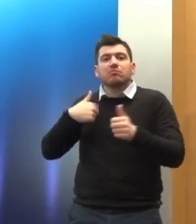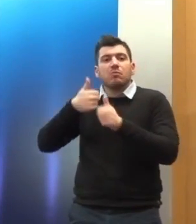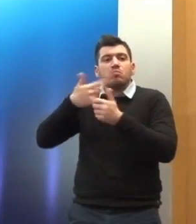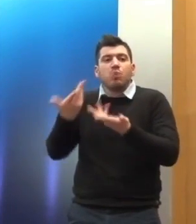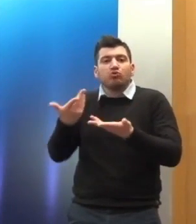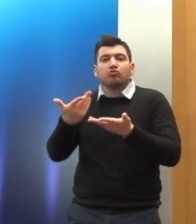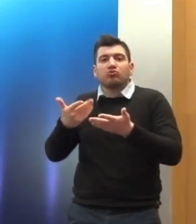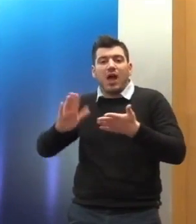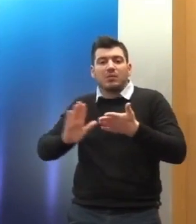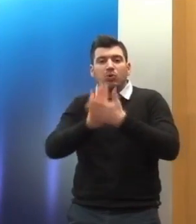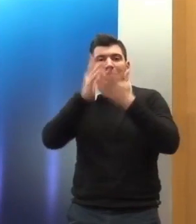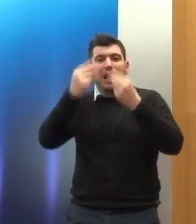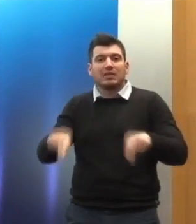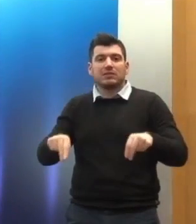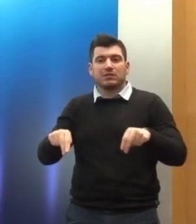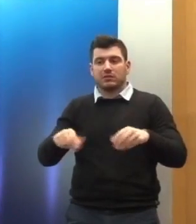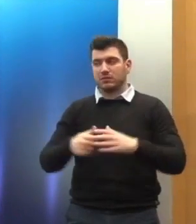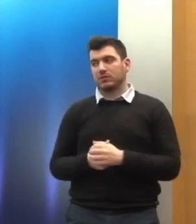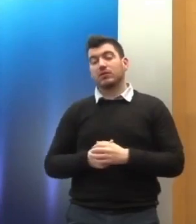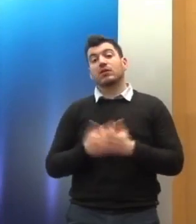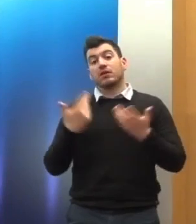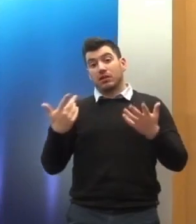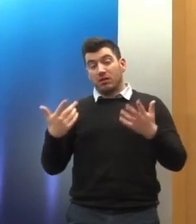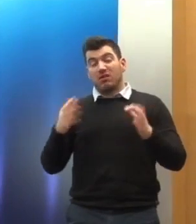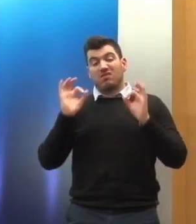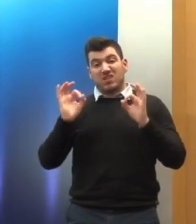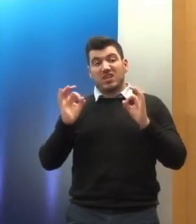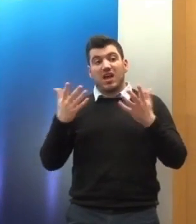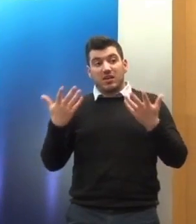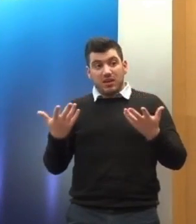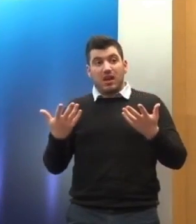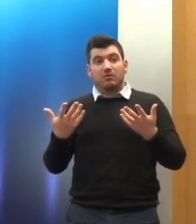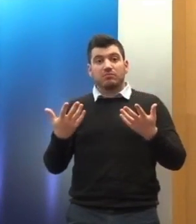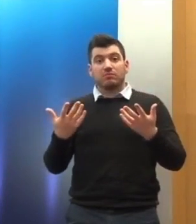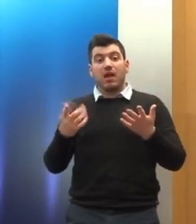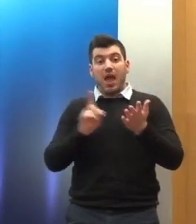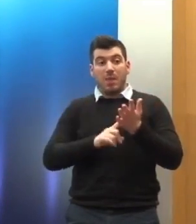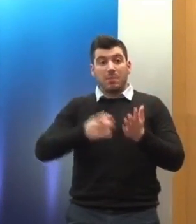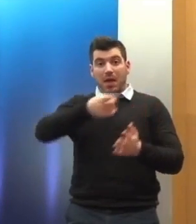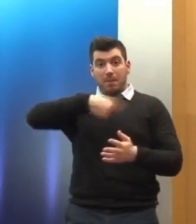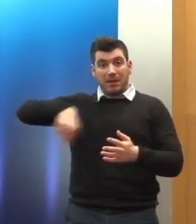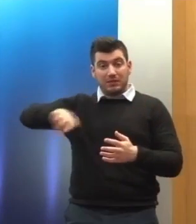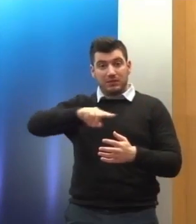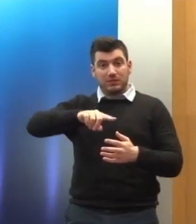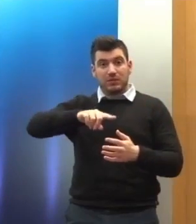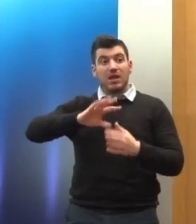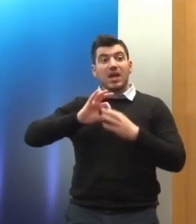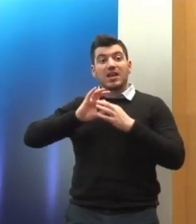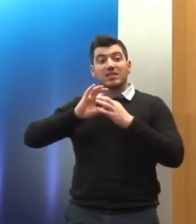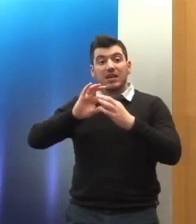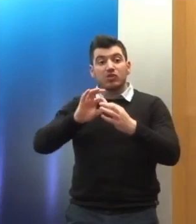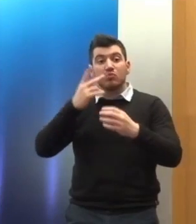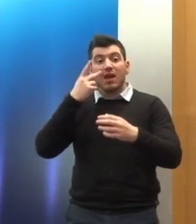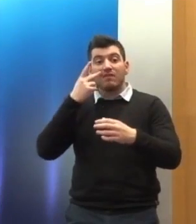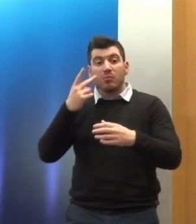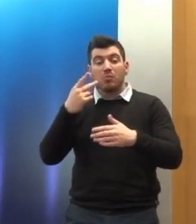Προϋπόθεση για να τελεσφορήσει, για να είναι παραγωγική αυτή η διαδικασία, προφανώς είναι να συνεχίσουμε να βλέπουμε αυτή τη διαδικασία με τον ίδιο τρόπο.